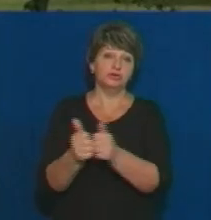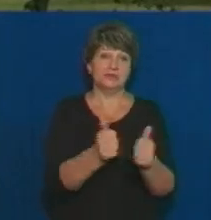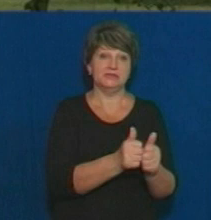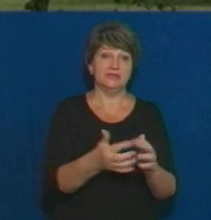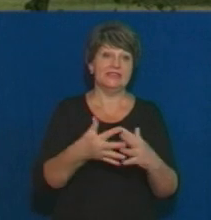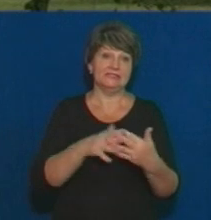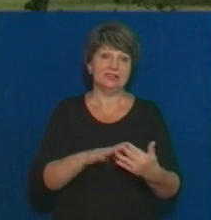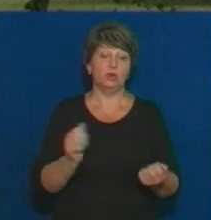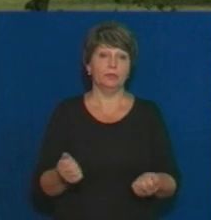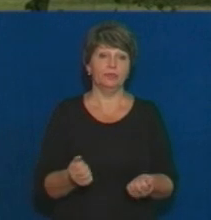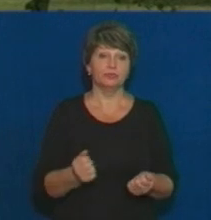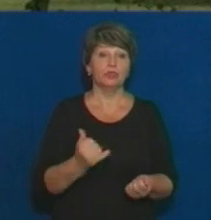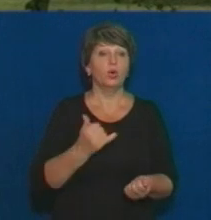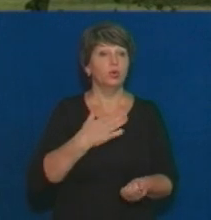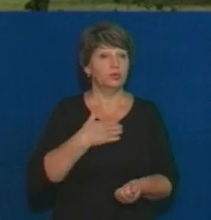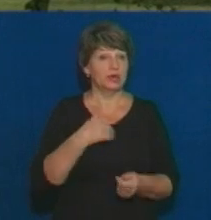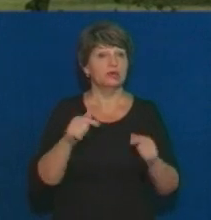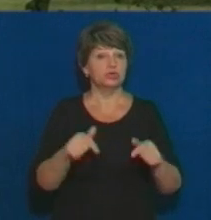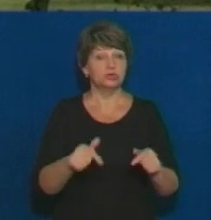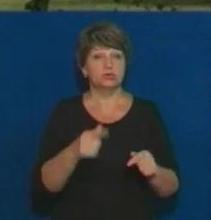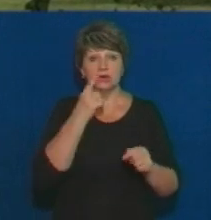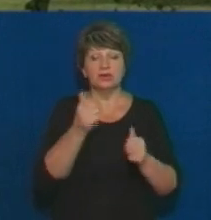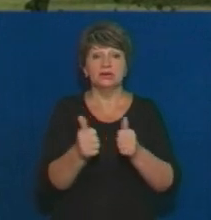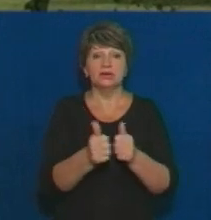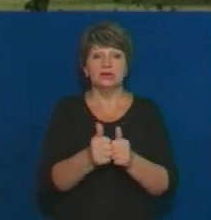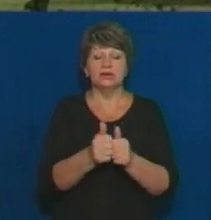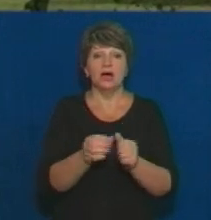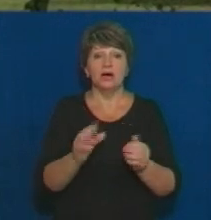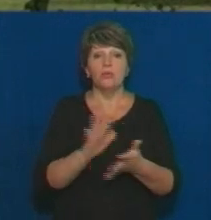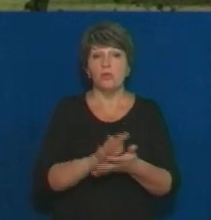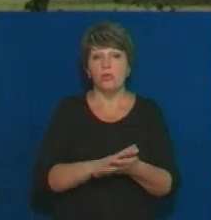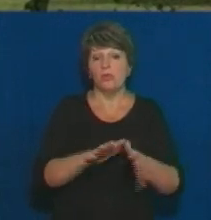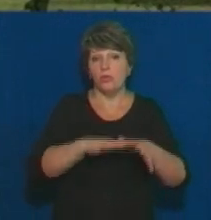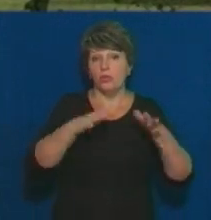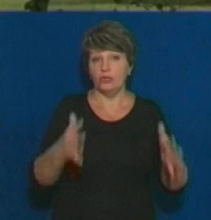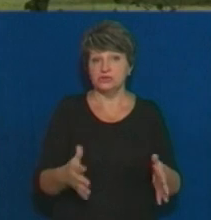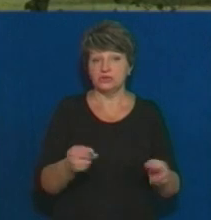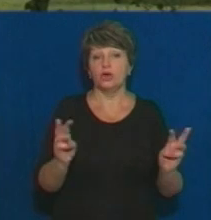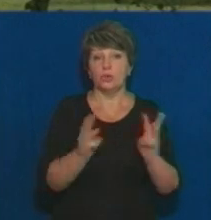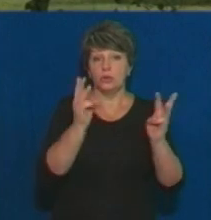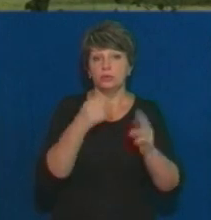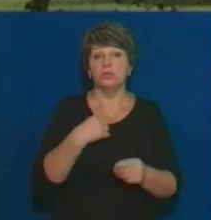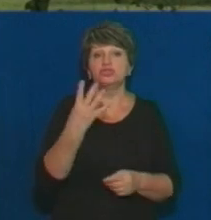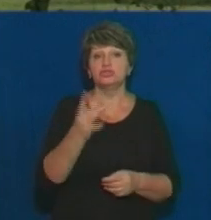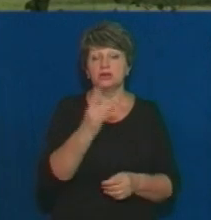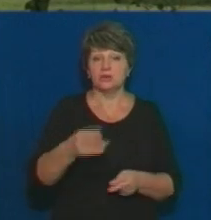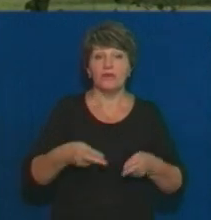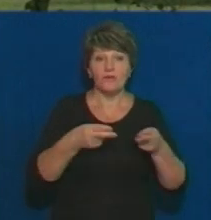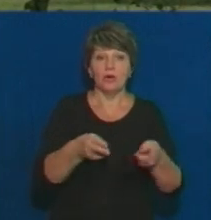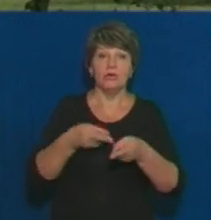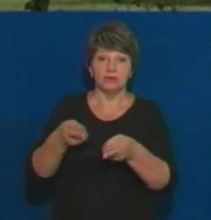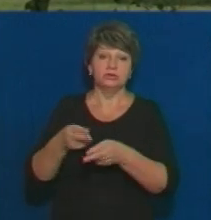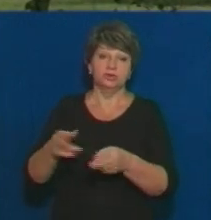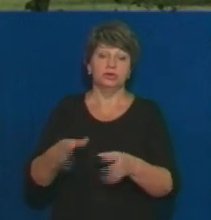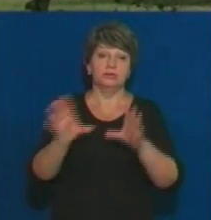мусорник горів за селом, ми чотири рази виїжджали і тушили їх. До хотів ще,